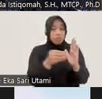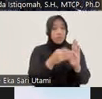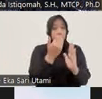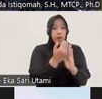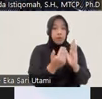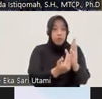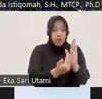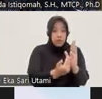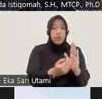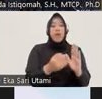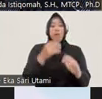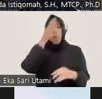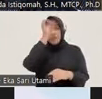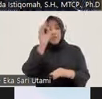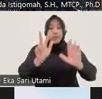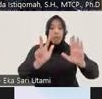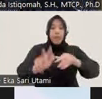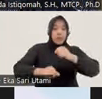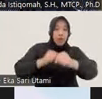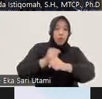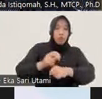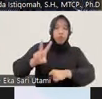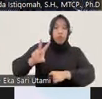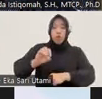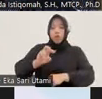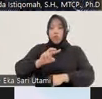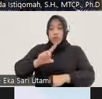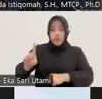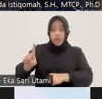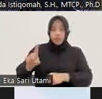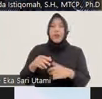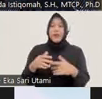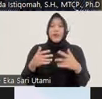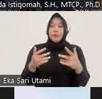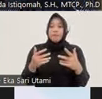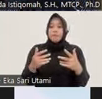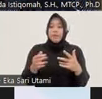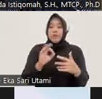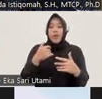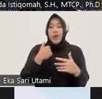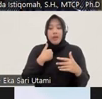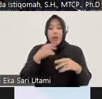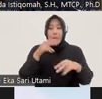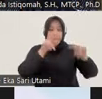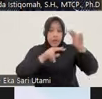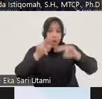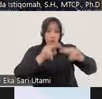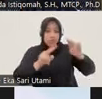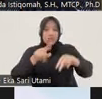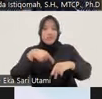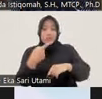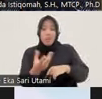Perpol 8 2021 ini kemudian tidak ada yang apa ya yang tidak ada yang melakukan pengawasan sampai sejauh mana